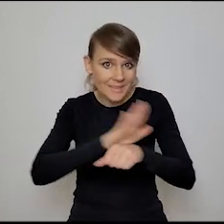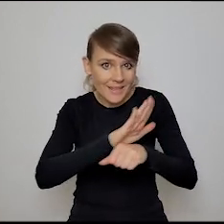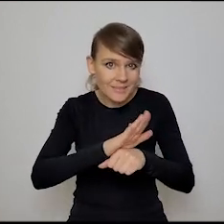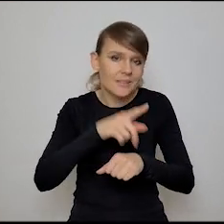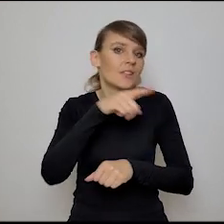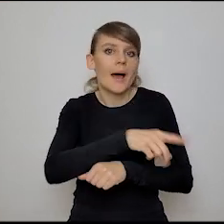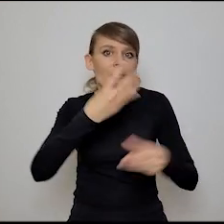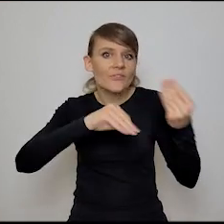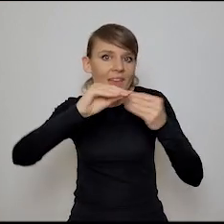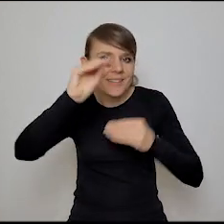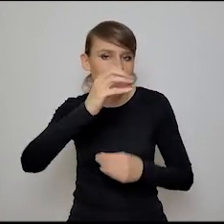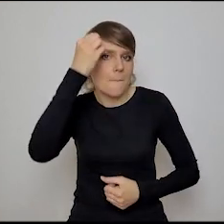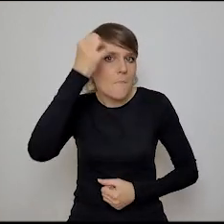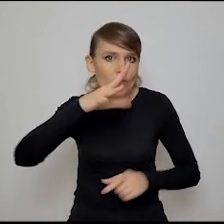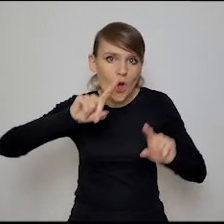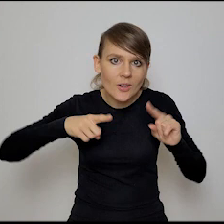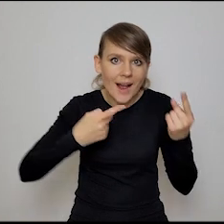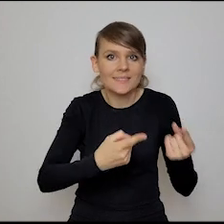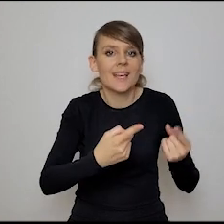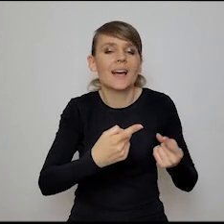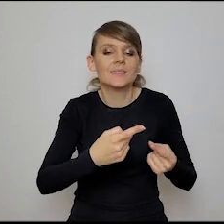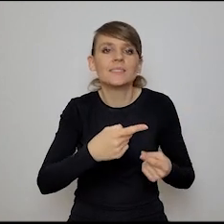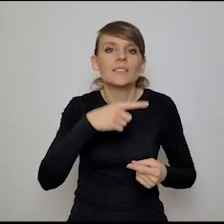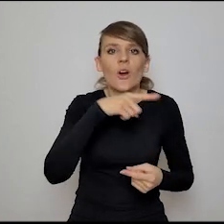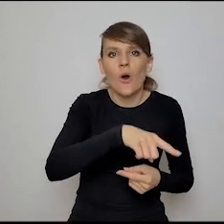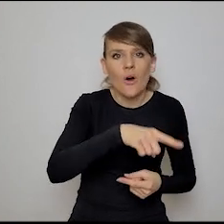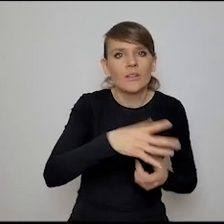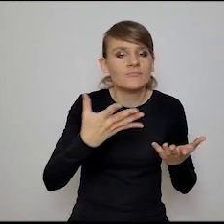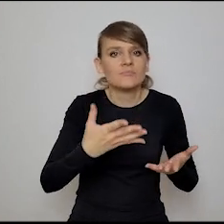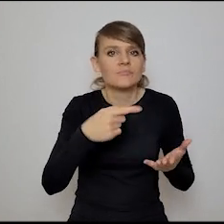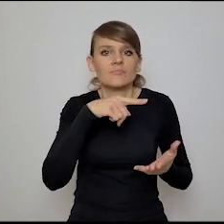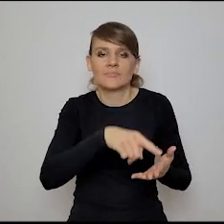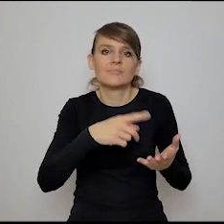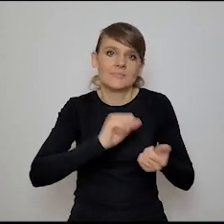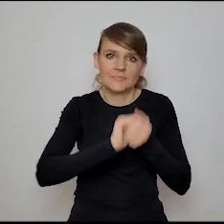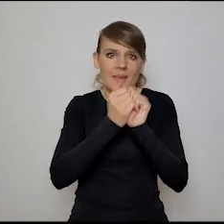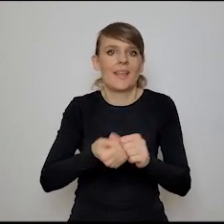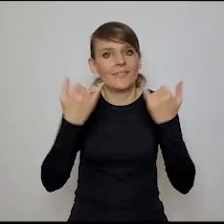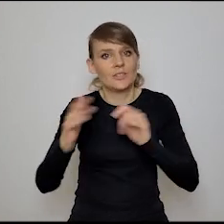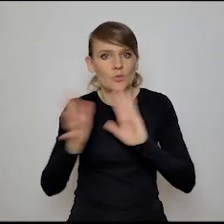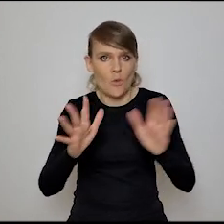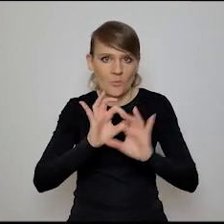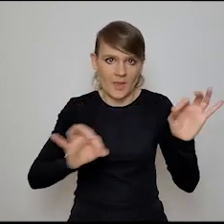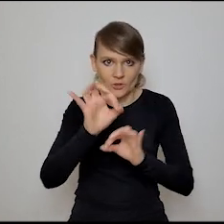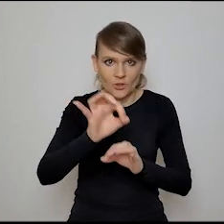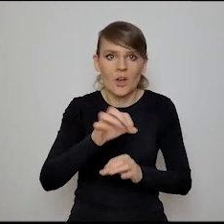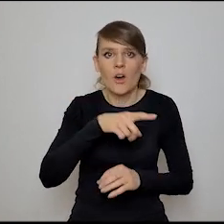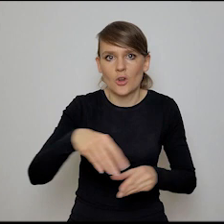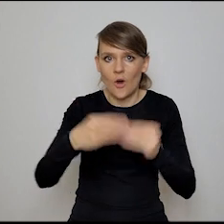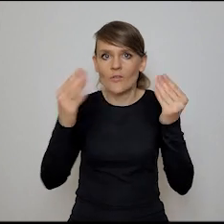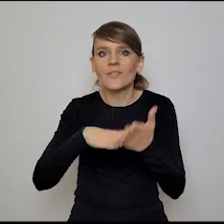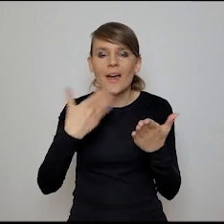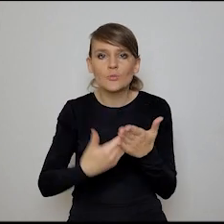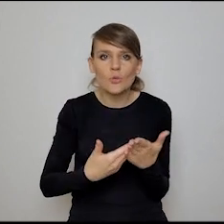coraz więcej mądrych organizacji odchodzi od takiego sposobu mierzenia rozwoju. Mówi się na przykład dobrostan,